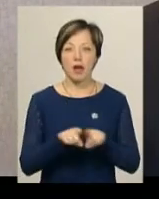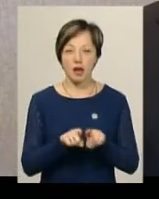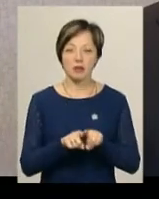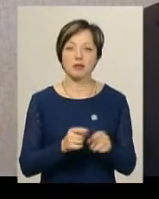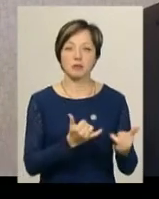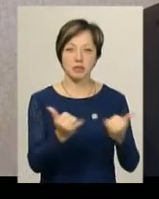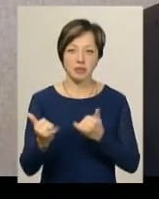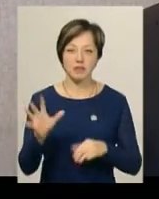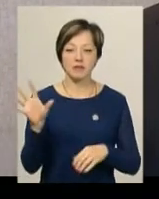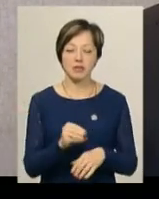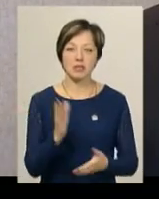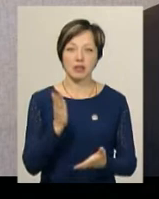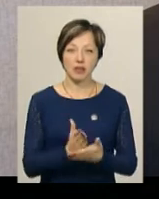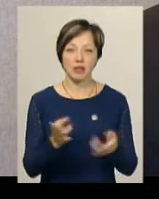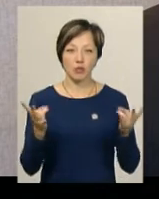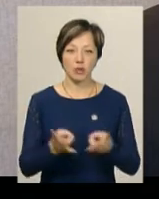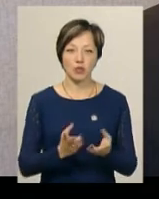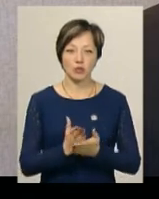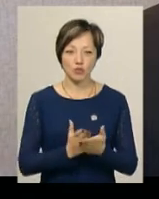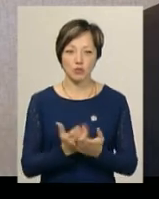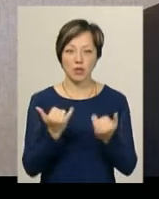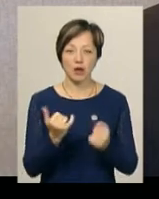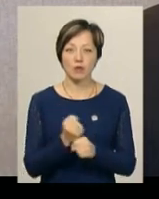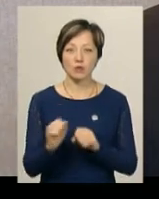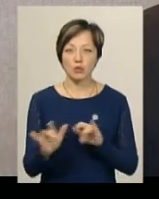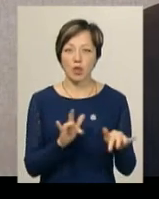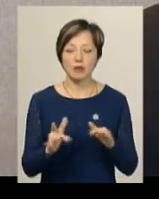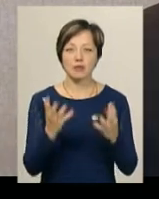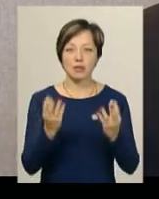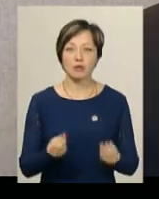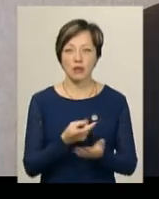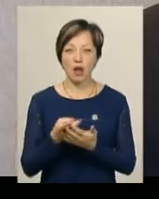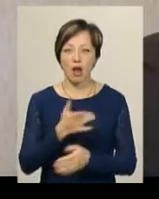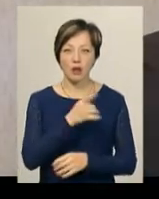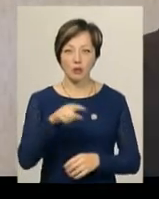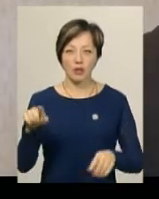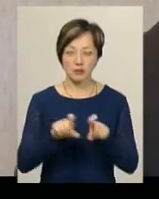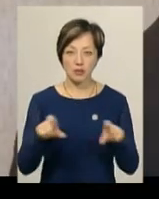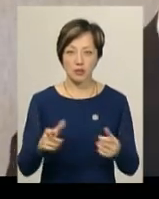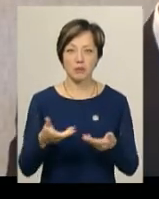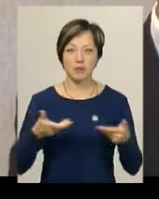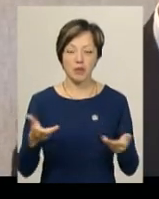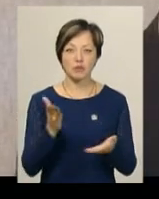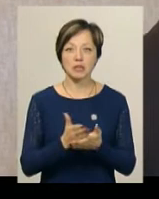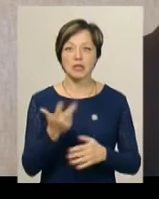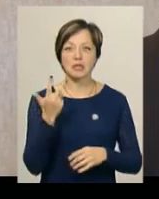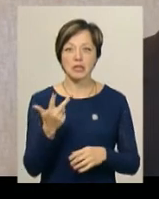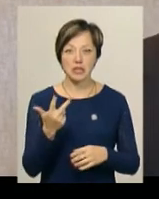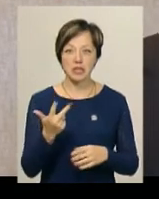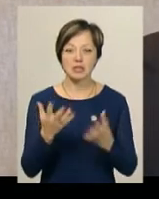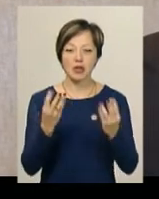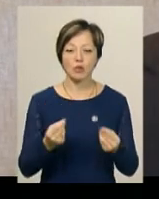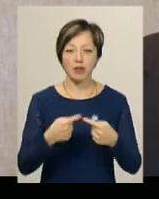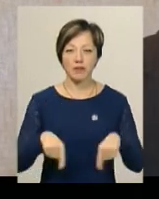забезпечились всі наявні необхідні служби для функціонування стаціонару, кардіодиспансеру. Ми розмістили три стаціонарних